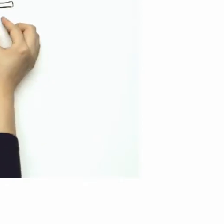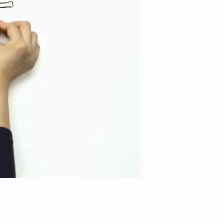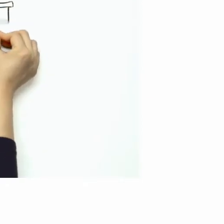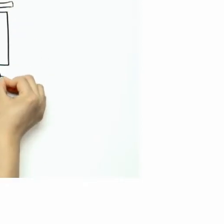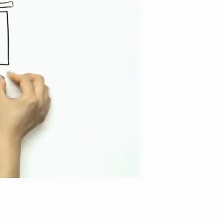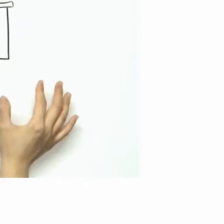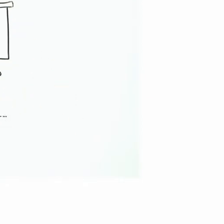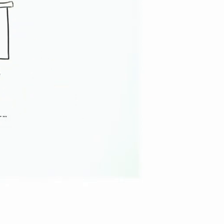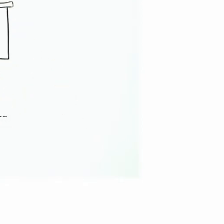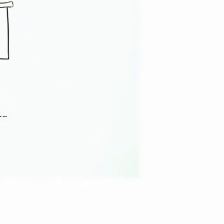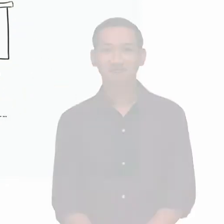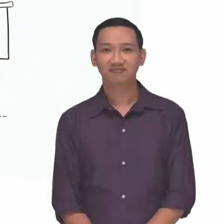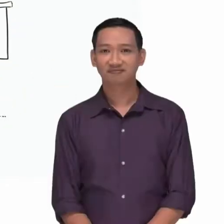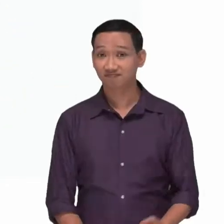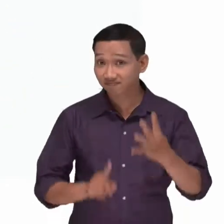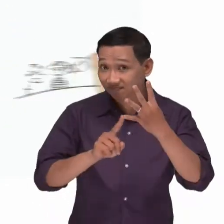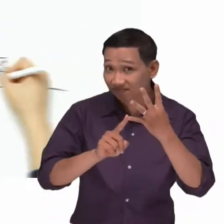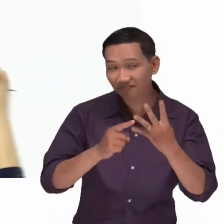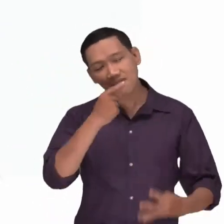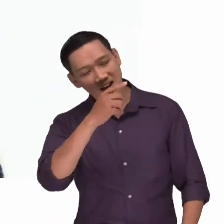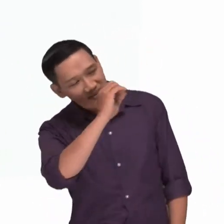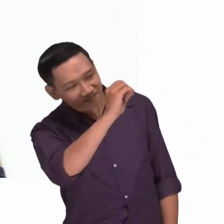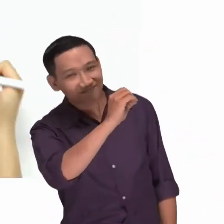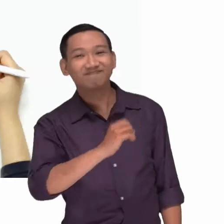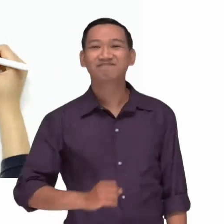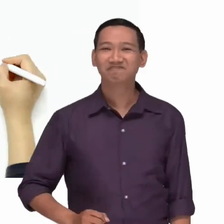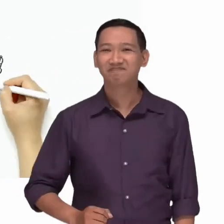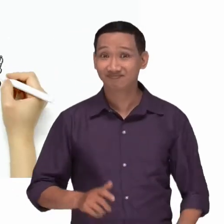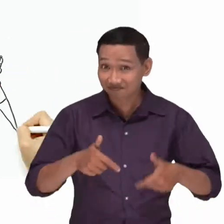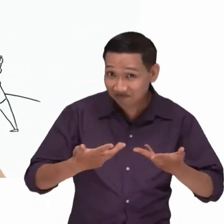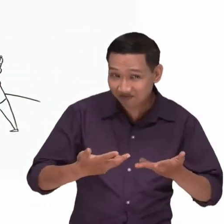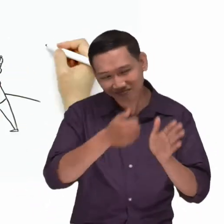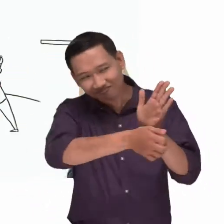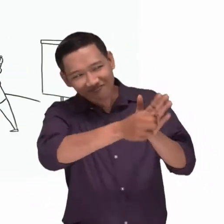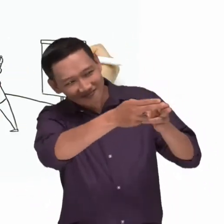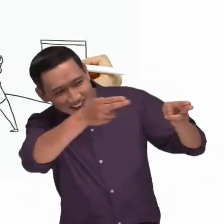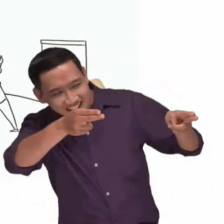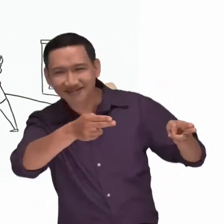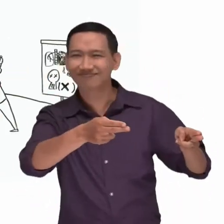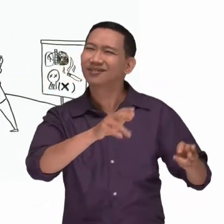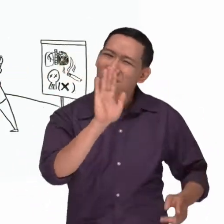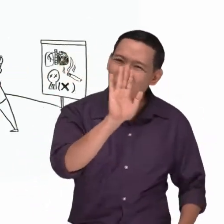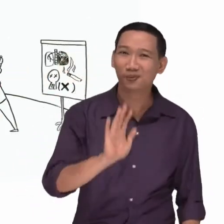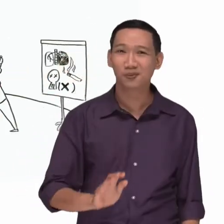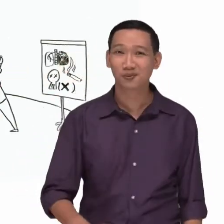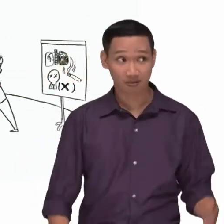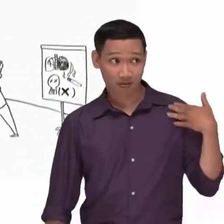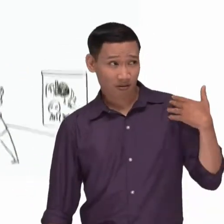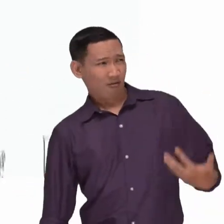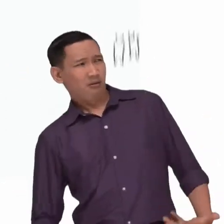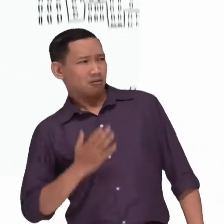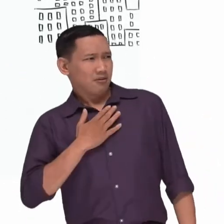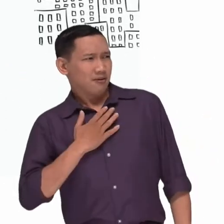Giờ đến bước thứ 4 Hãy hành động Bạn không cần phải giảng một bài thuyết giáo Chỉ